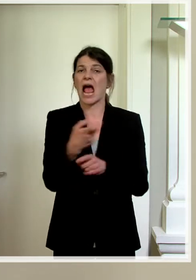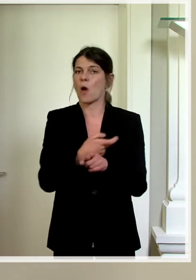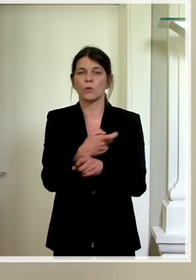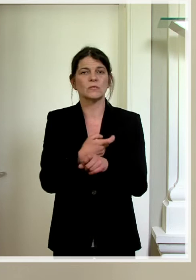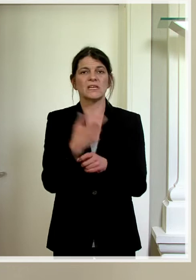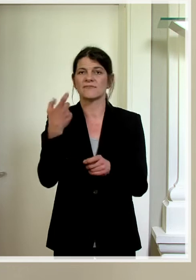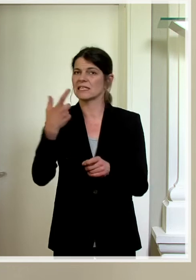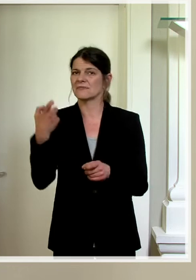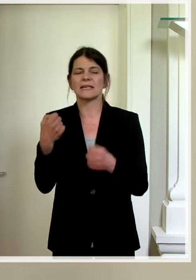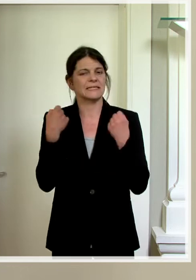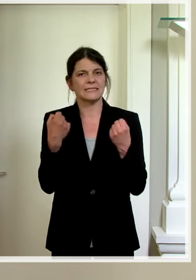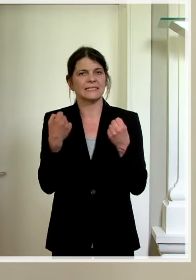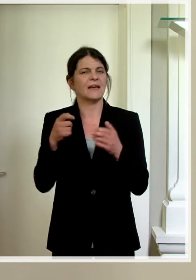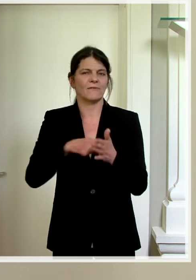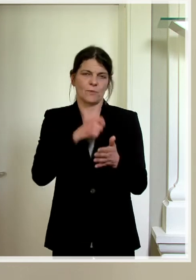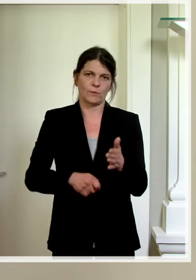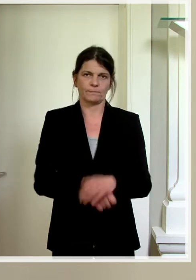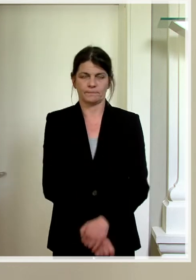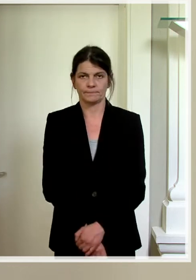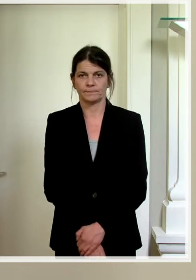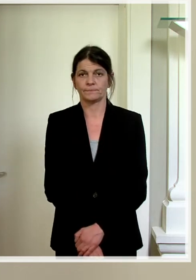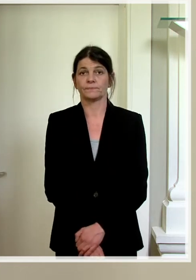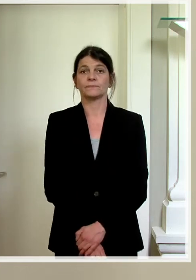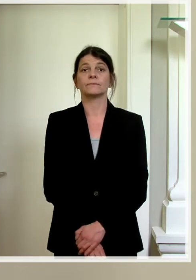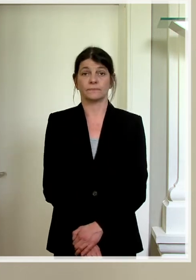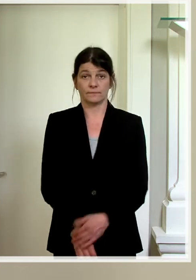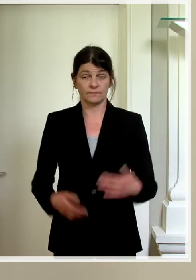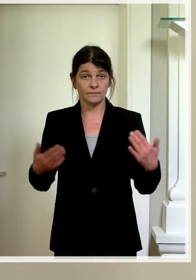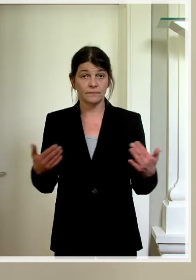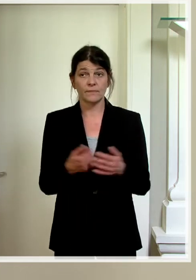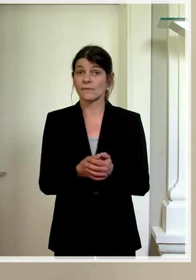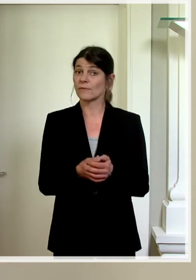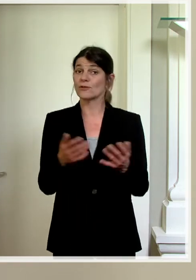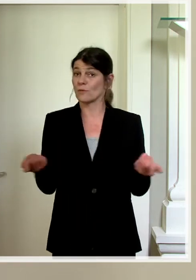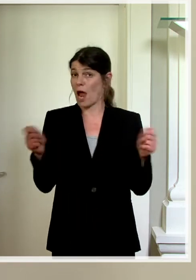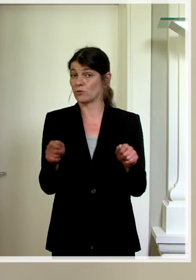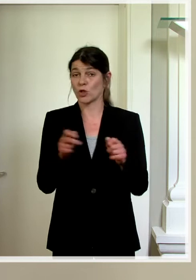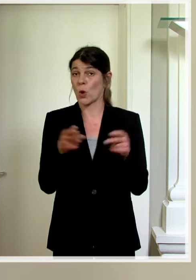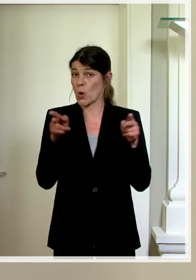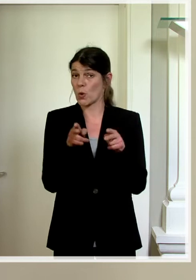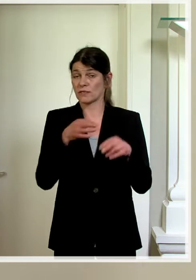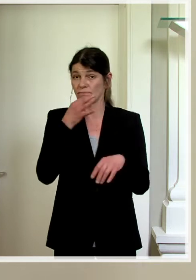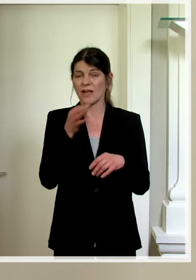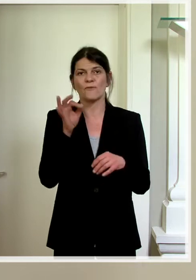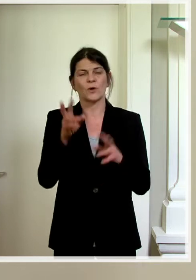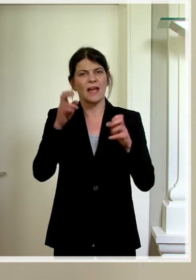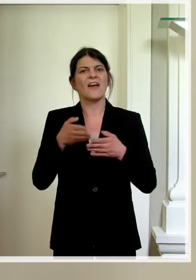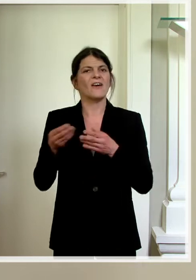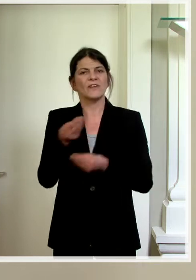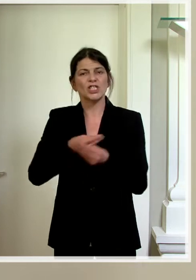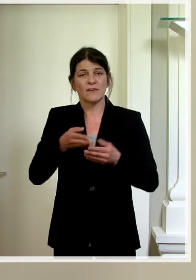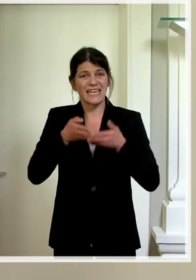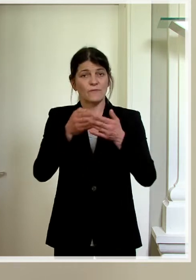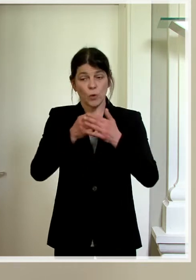2020 untersagt. Gerne sage ich abschliessend noch kurz etwas zur Wirtschaftshilfe und zur